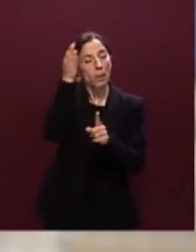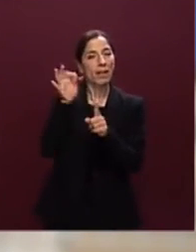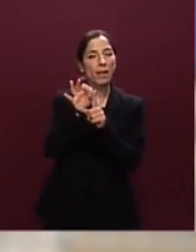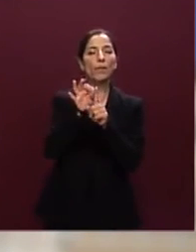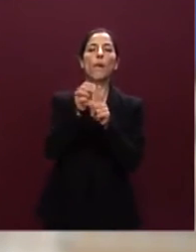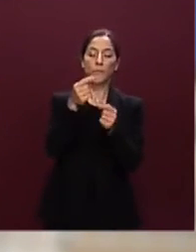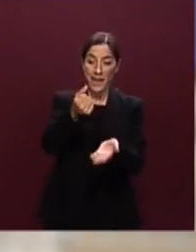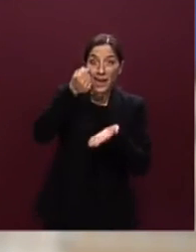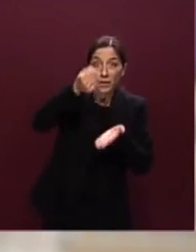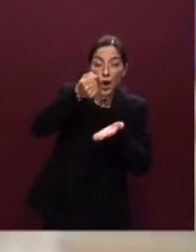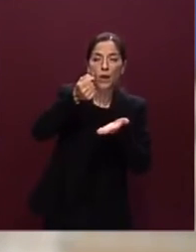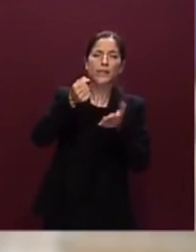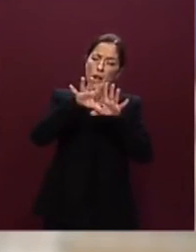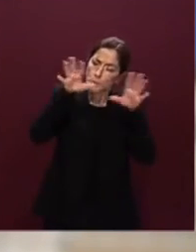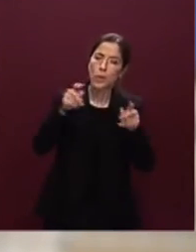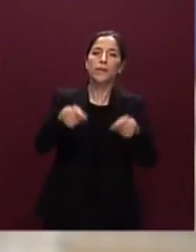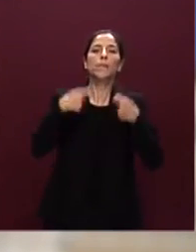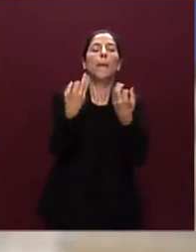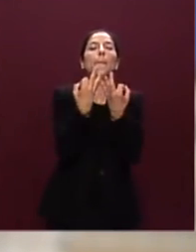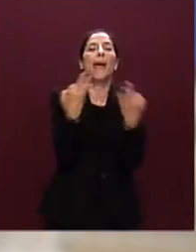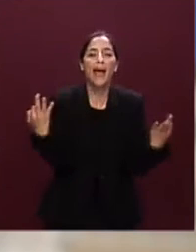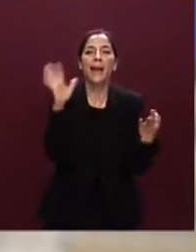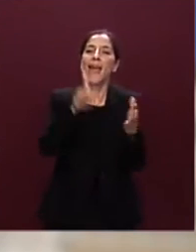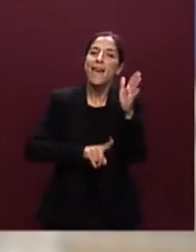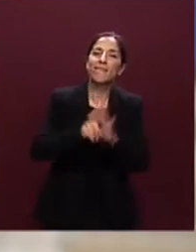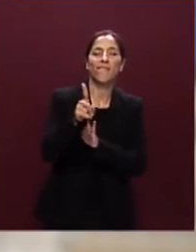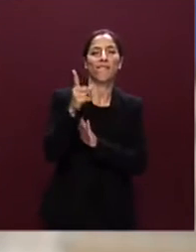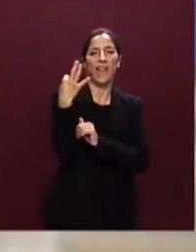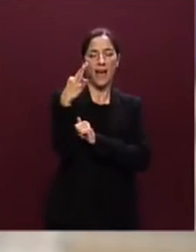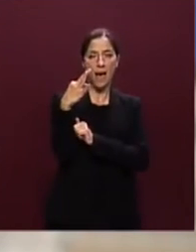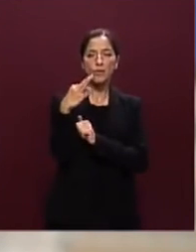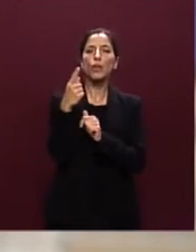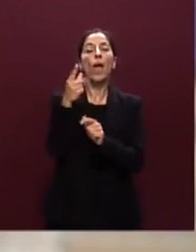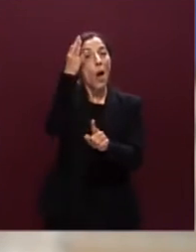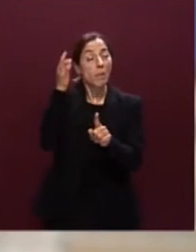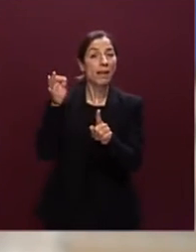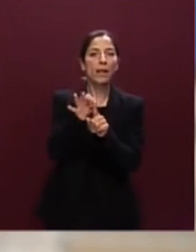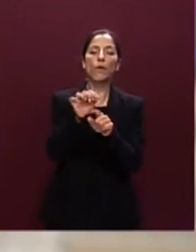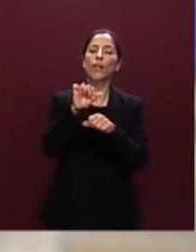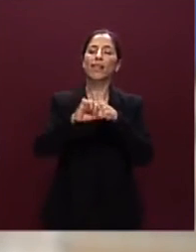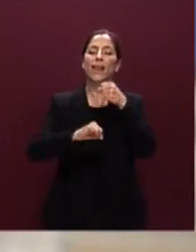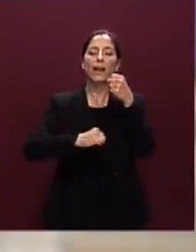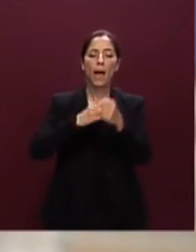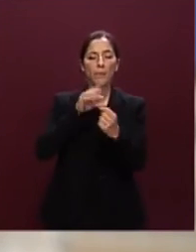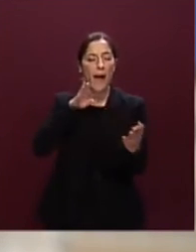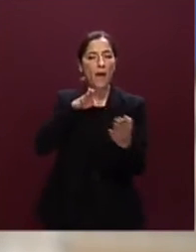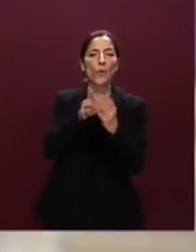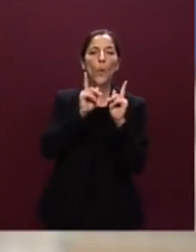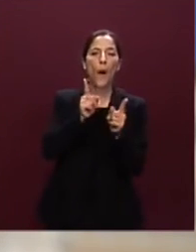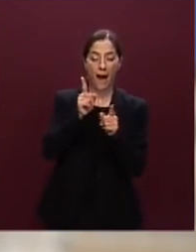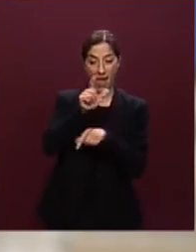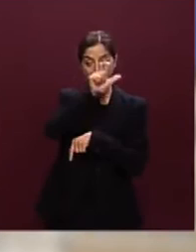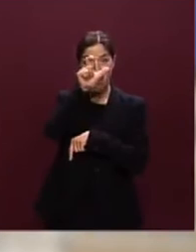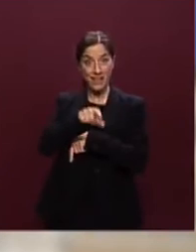efficace cercando di costruire una dinamica che possa affrontare in modo molto chiaro quelle che sono le questioni strutturali del nostro